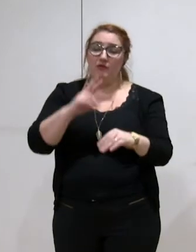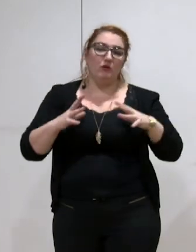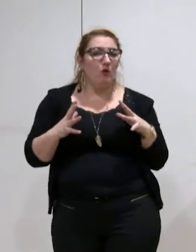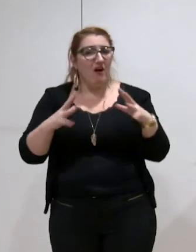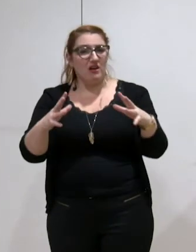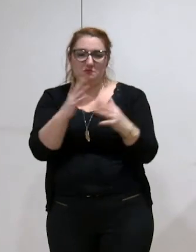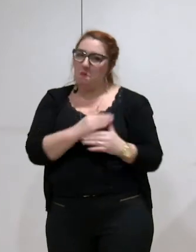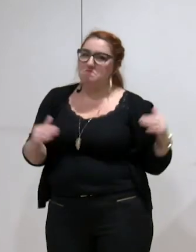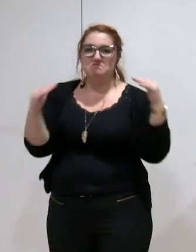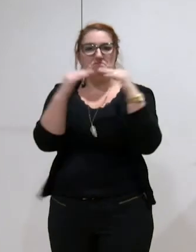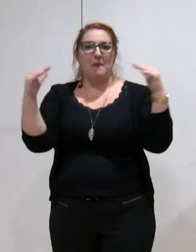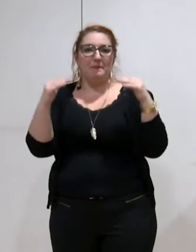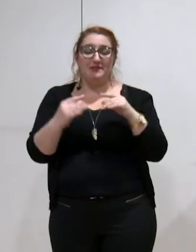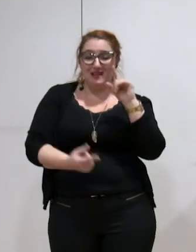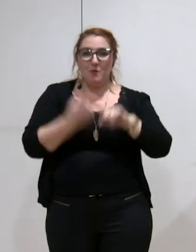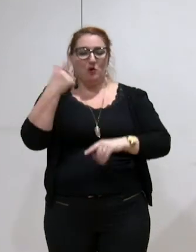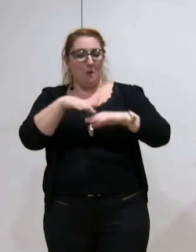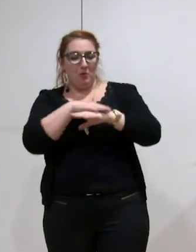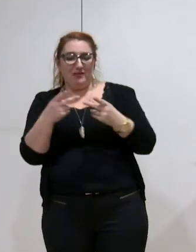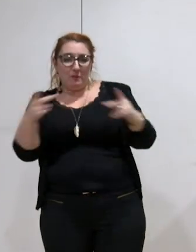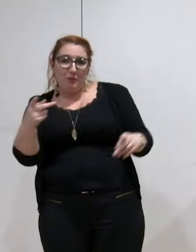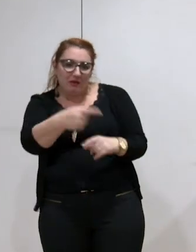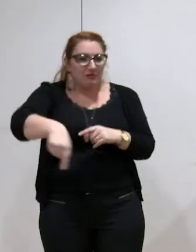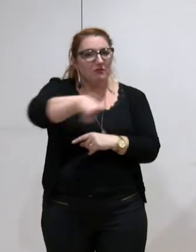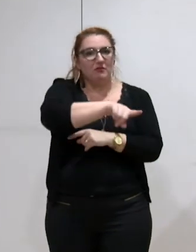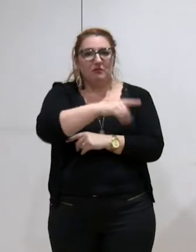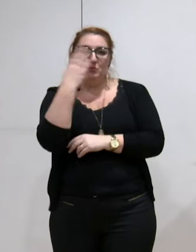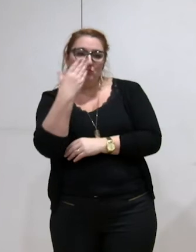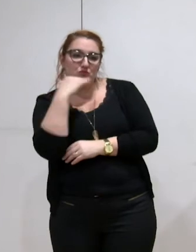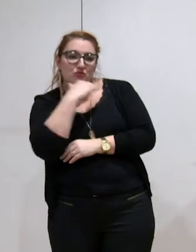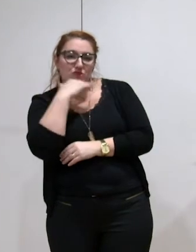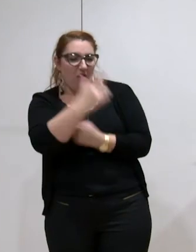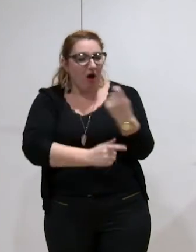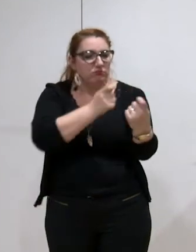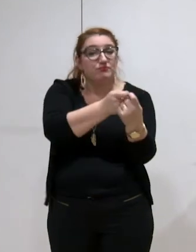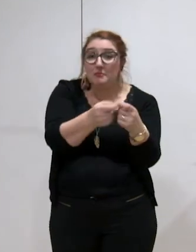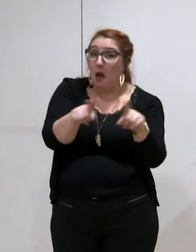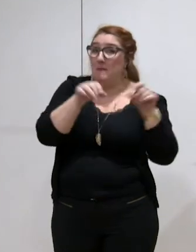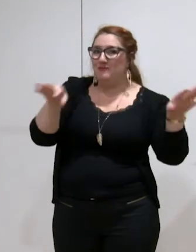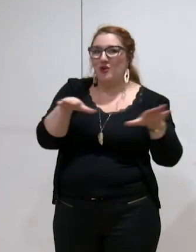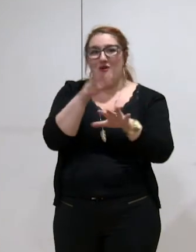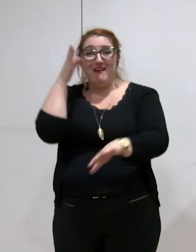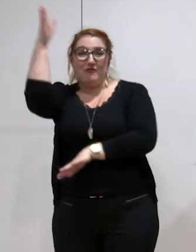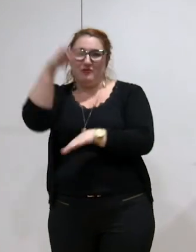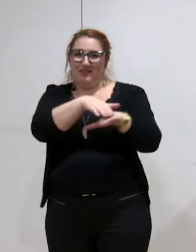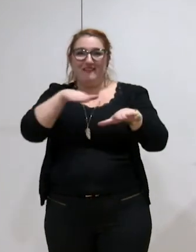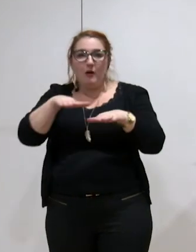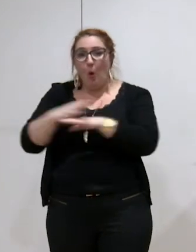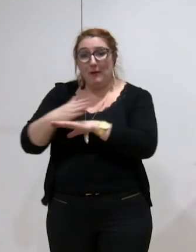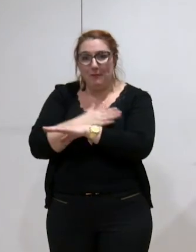politiques publiques qui répondent aux urgences du moment tout en préparant l'avenir pour Grenoble, pour sa métropole.